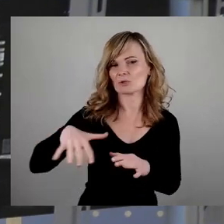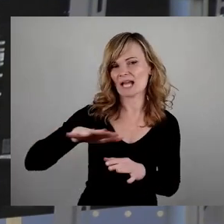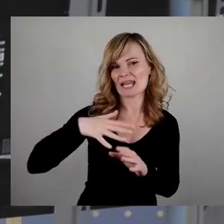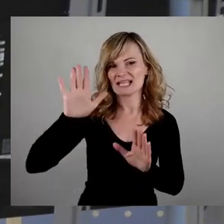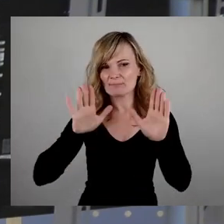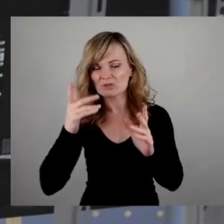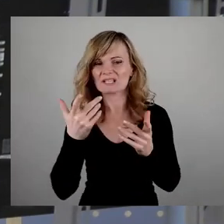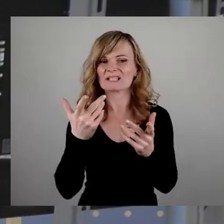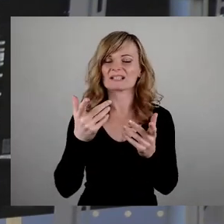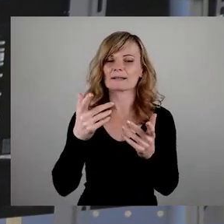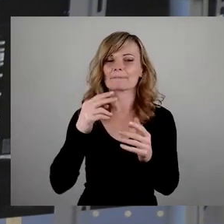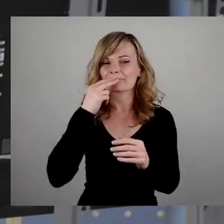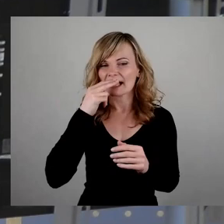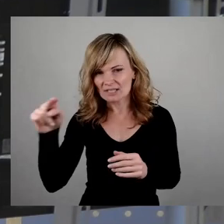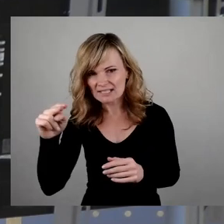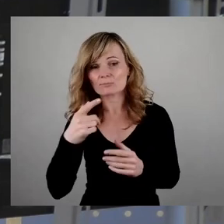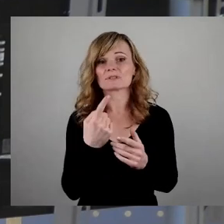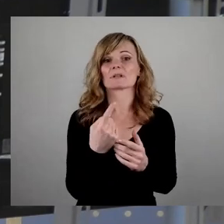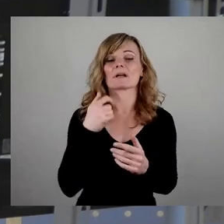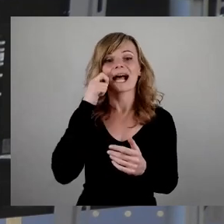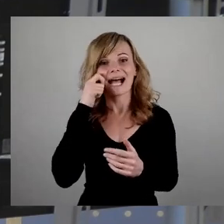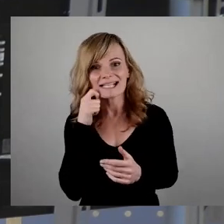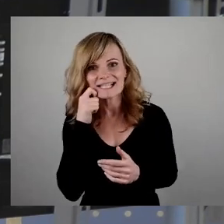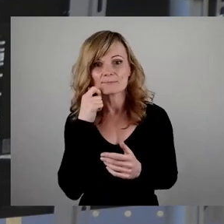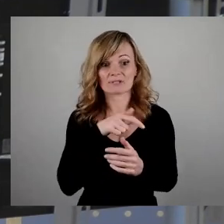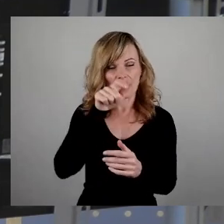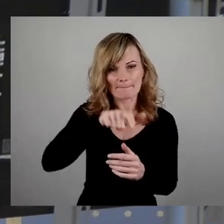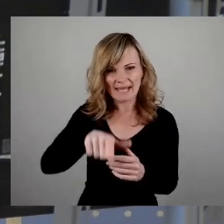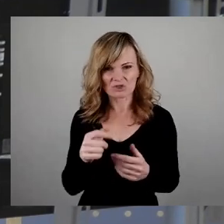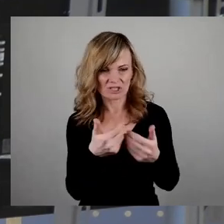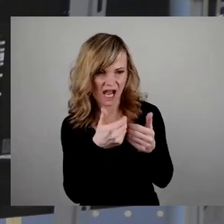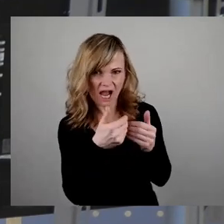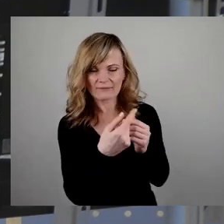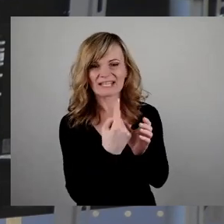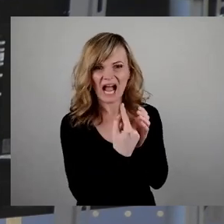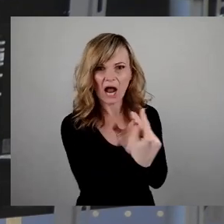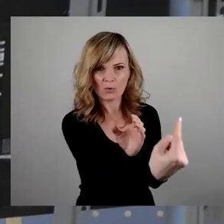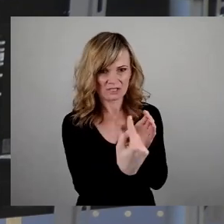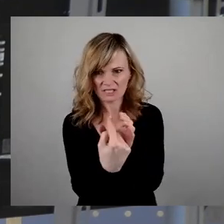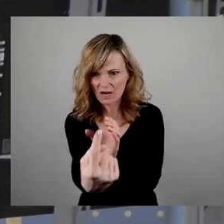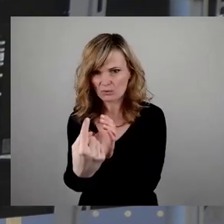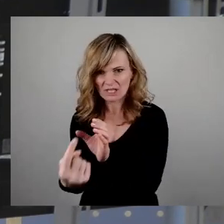Rassismus, wohin Ausgrenzung von Menschengruppen schon einmal in Deutschland geführt haben.